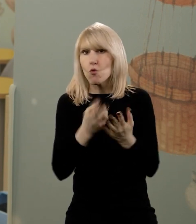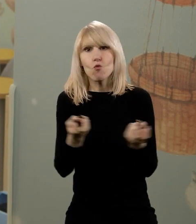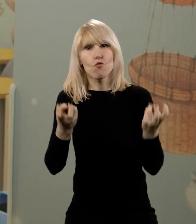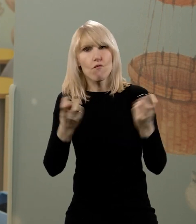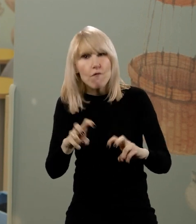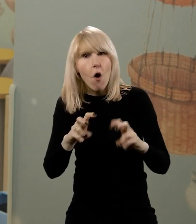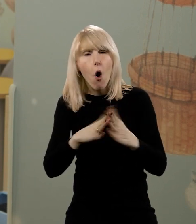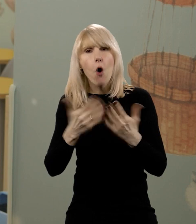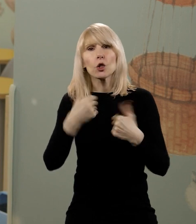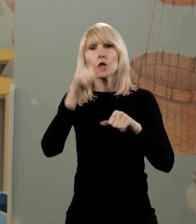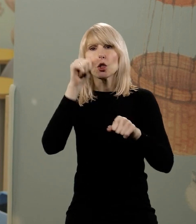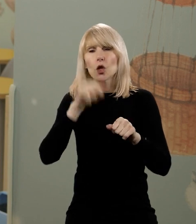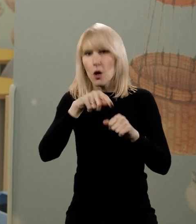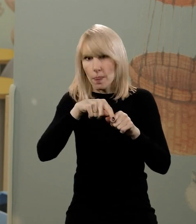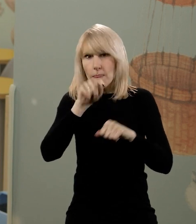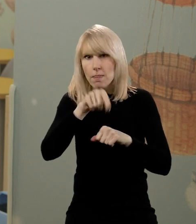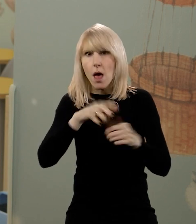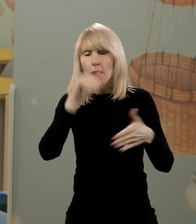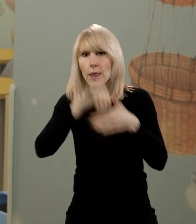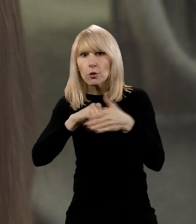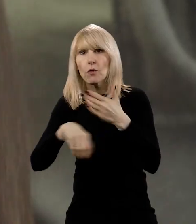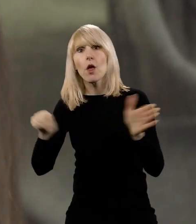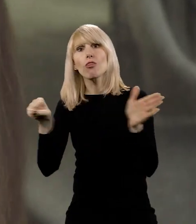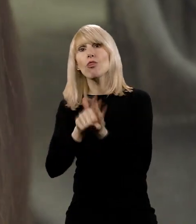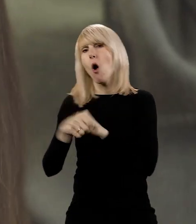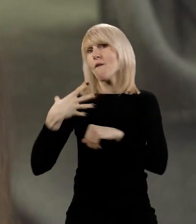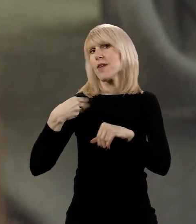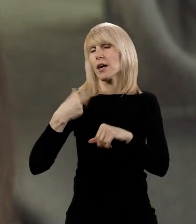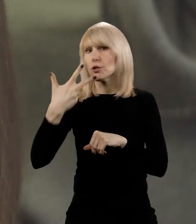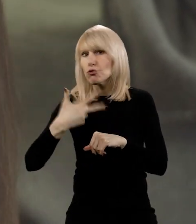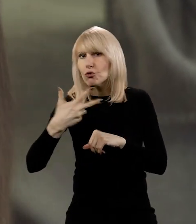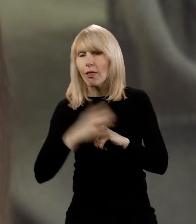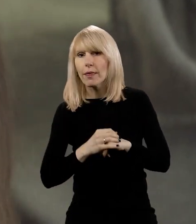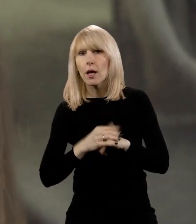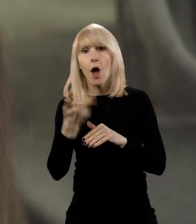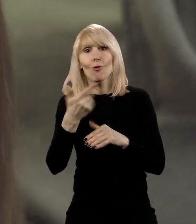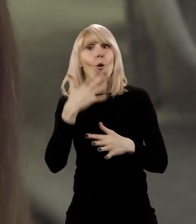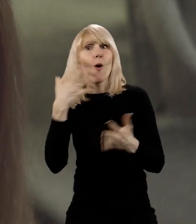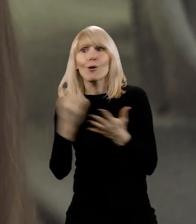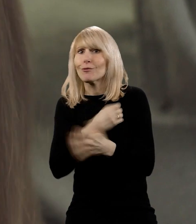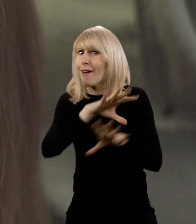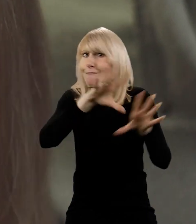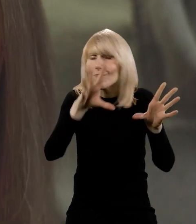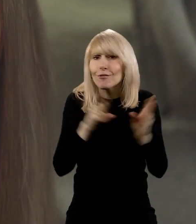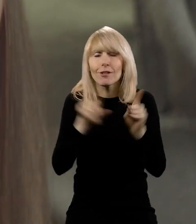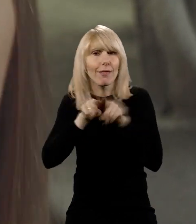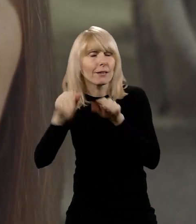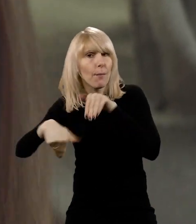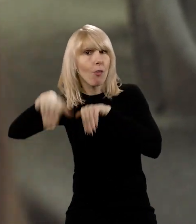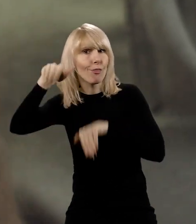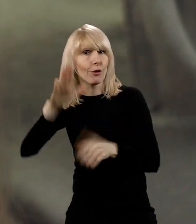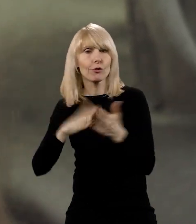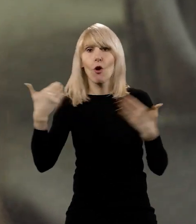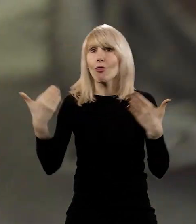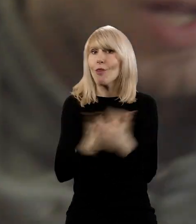zgodny z ustawą o opiece nad dziećmi w wieku do lat 3. Korzystają na tym nie tylko maluszki, ale również dorośli, bo nowa placówka to